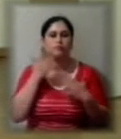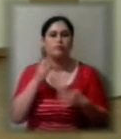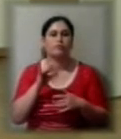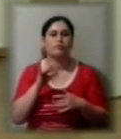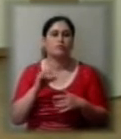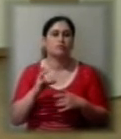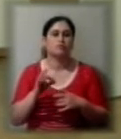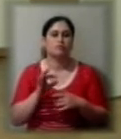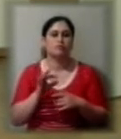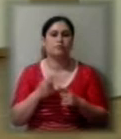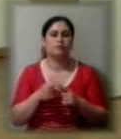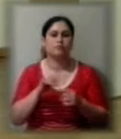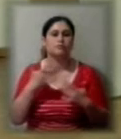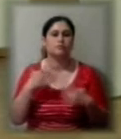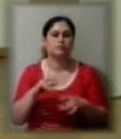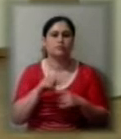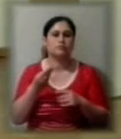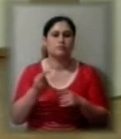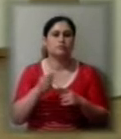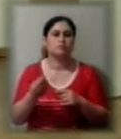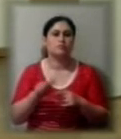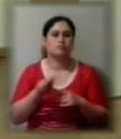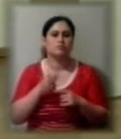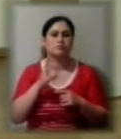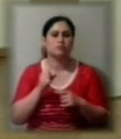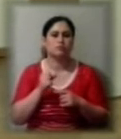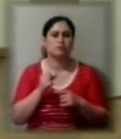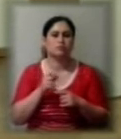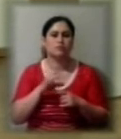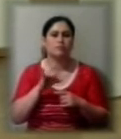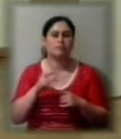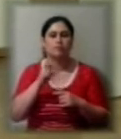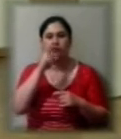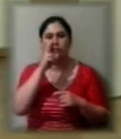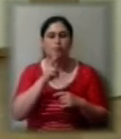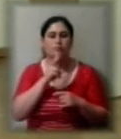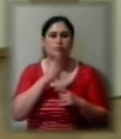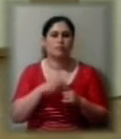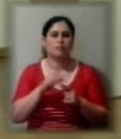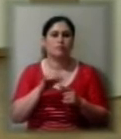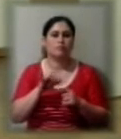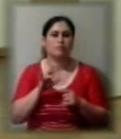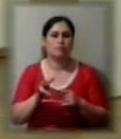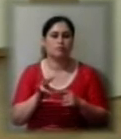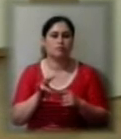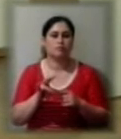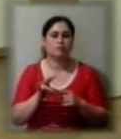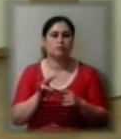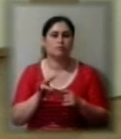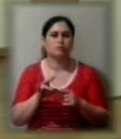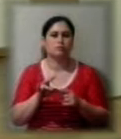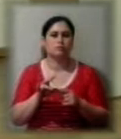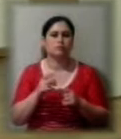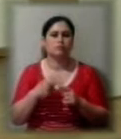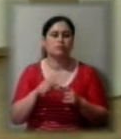Ми звільнили від сплати за землю на період на два місяці, на період карантину ці об'єкти